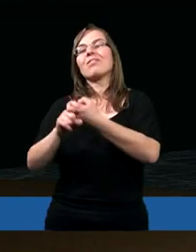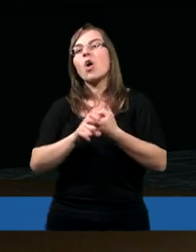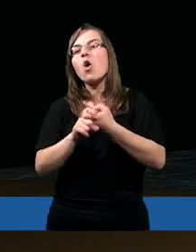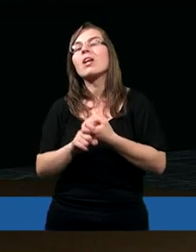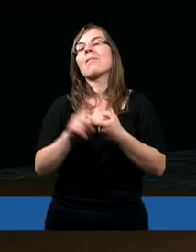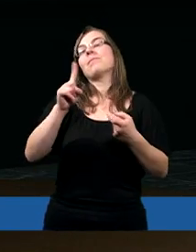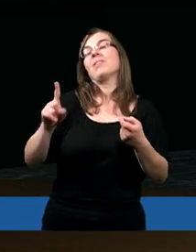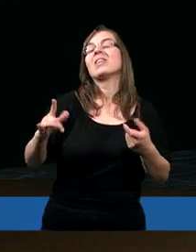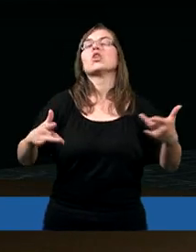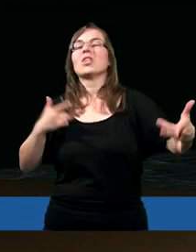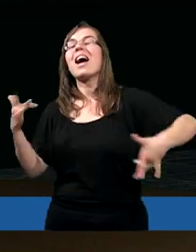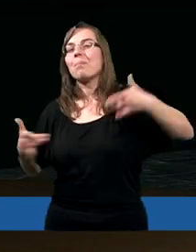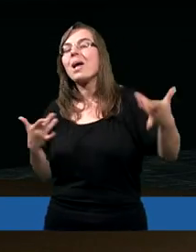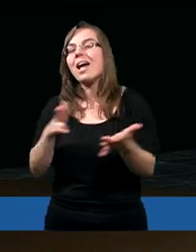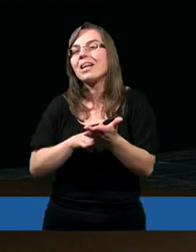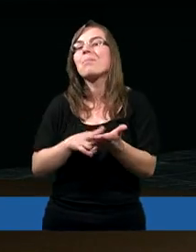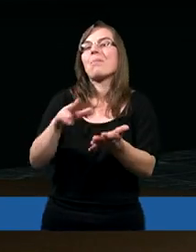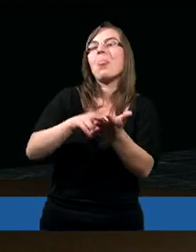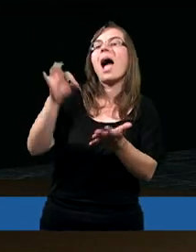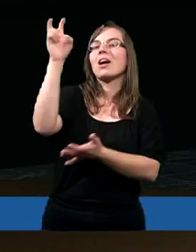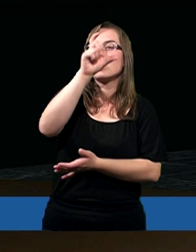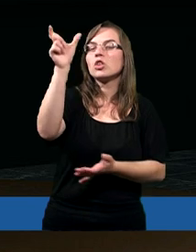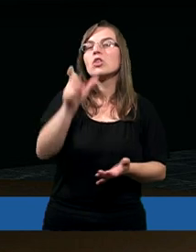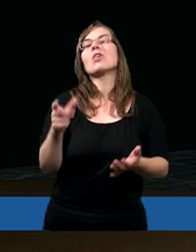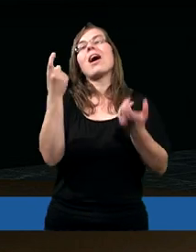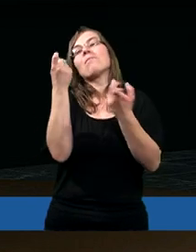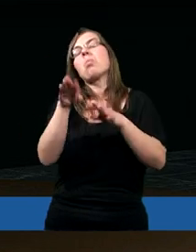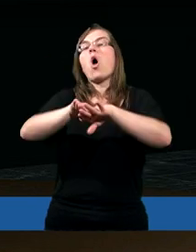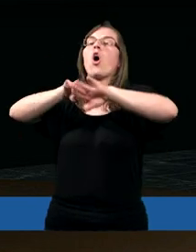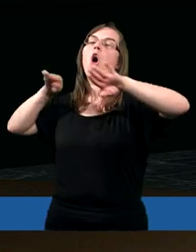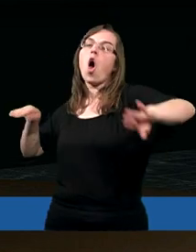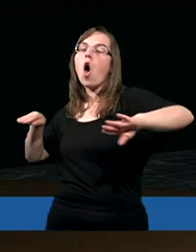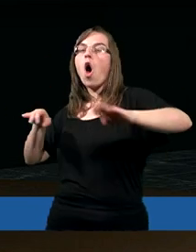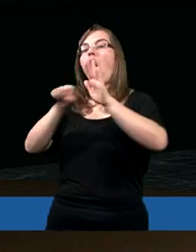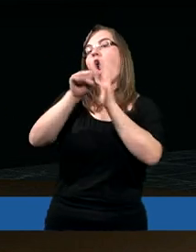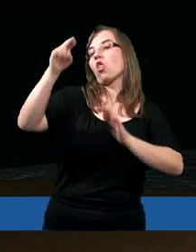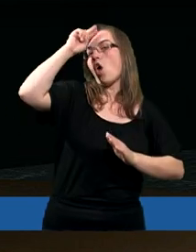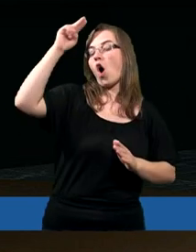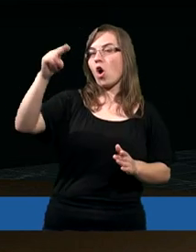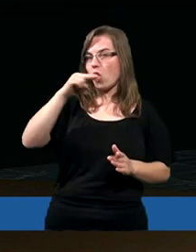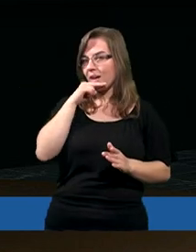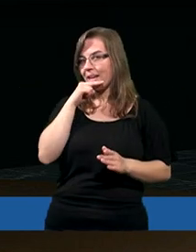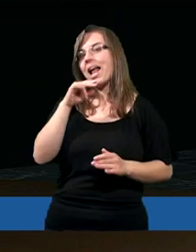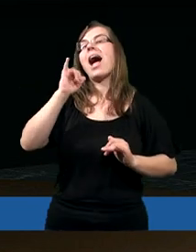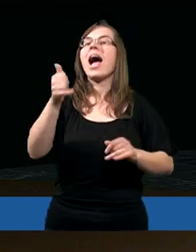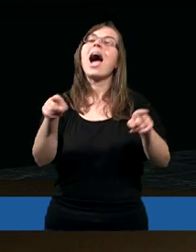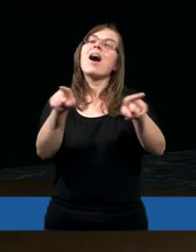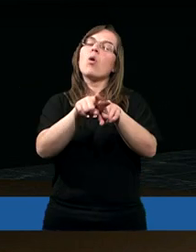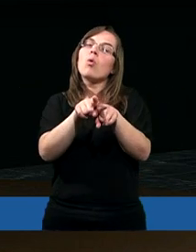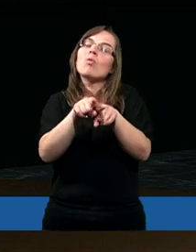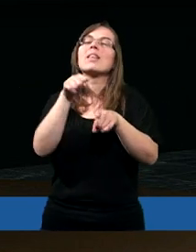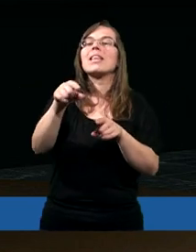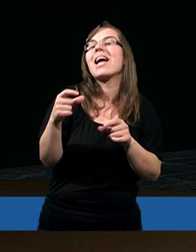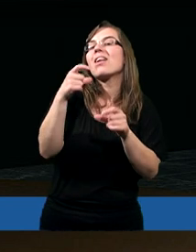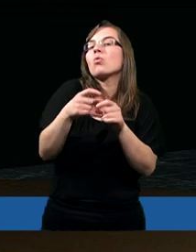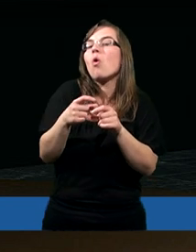cierpieniem na krzyżu, z chwilą rozłąki. Od Ojca, jak również te